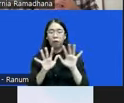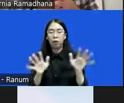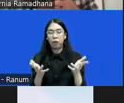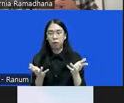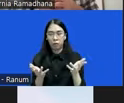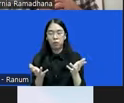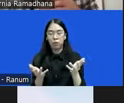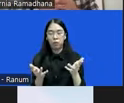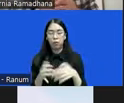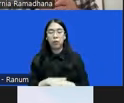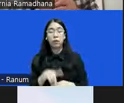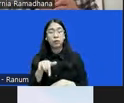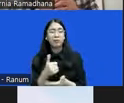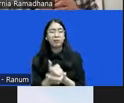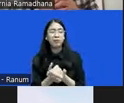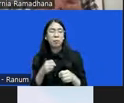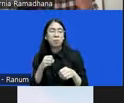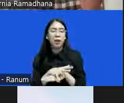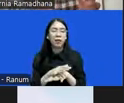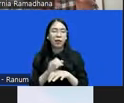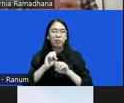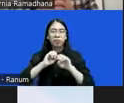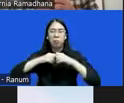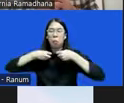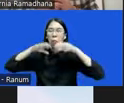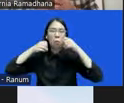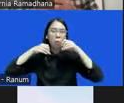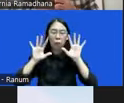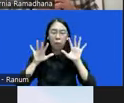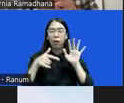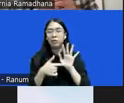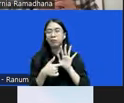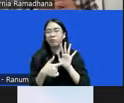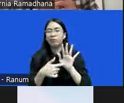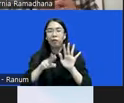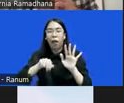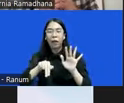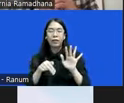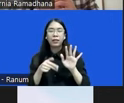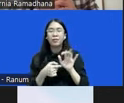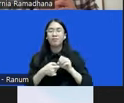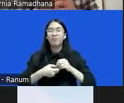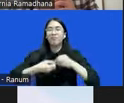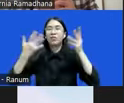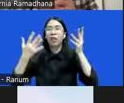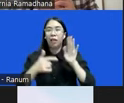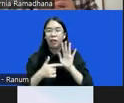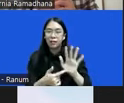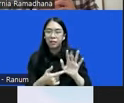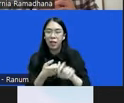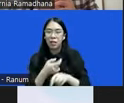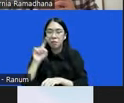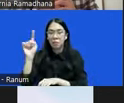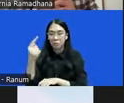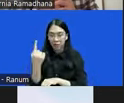praktik ugal-ugalan yang kembali diperlihatkan secara terang oleh pemerintah dan